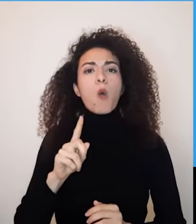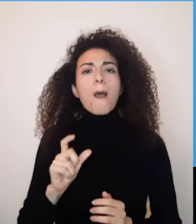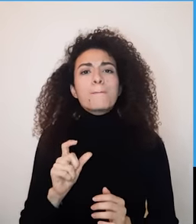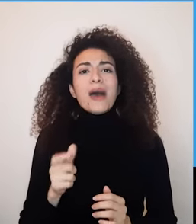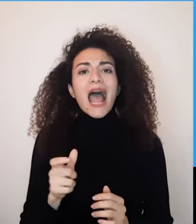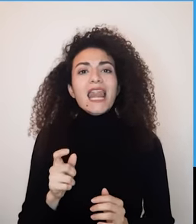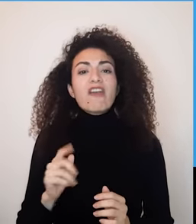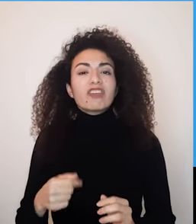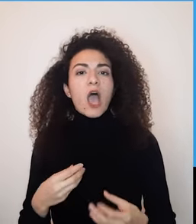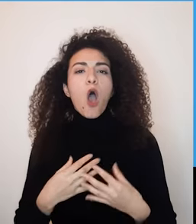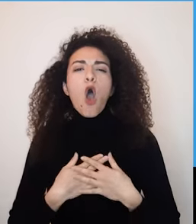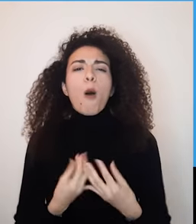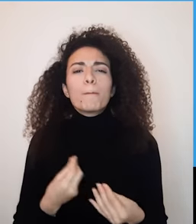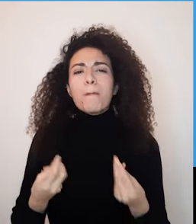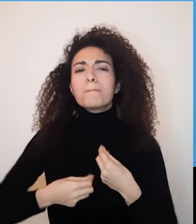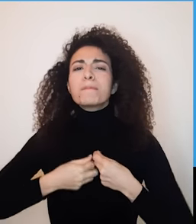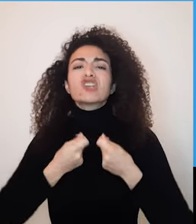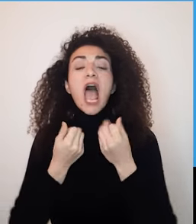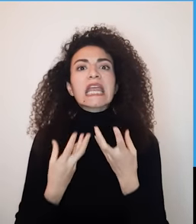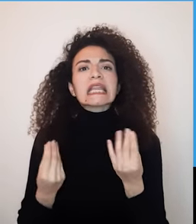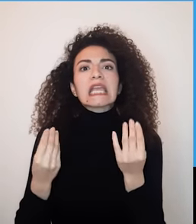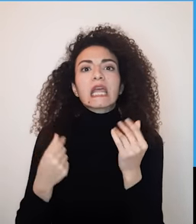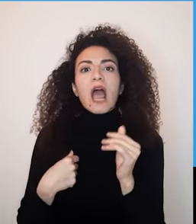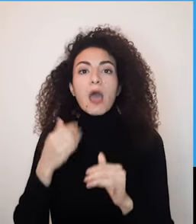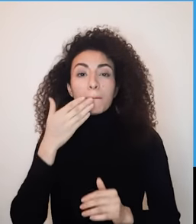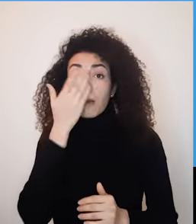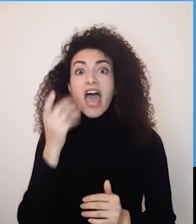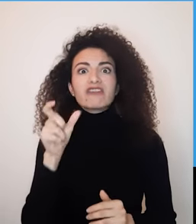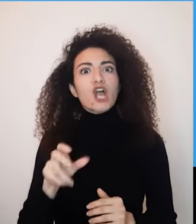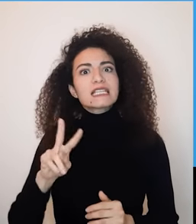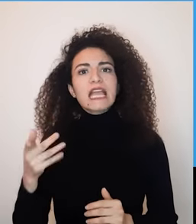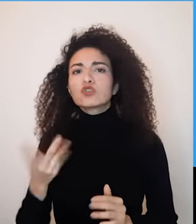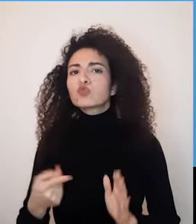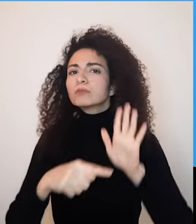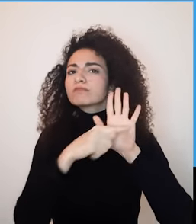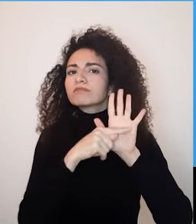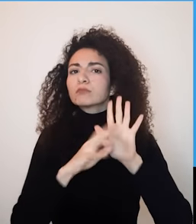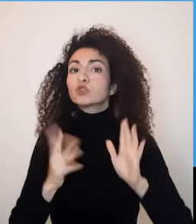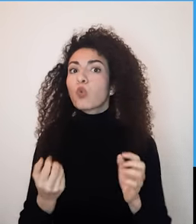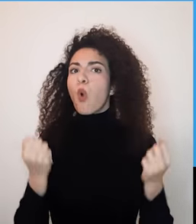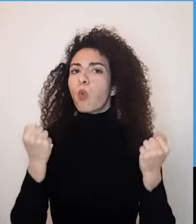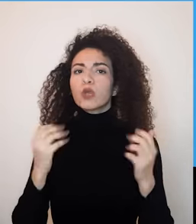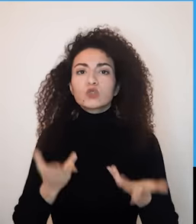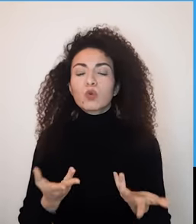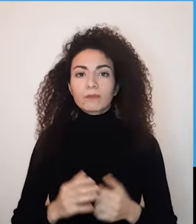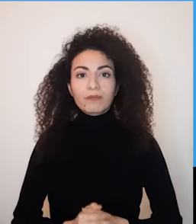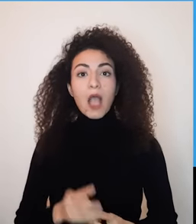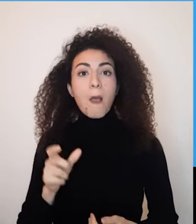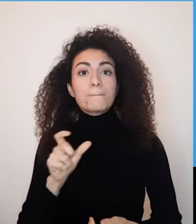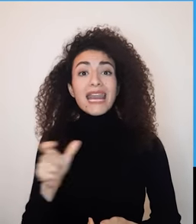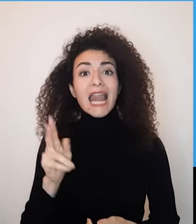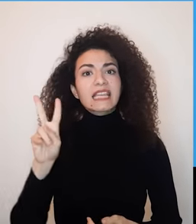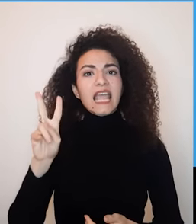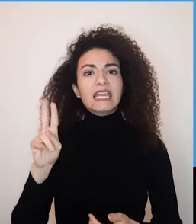والشغف من الصعب أنه نميز لأي مدى منعرف الآخر بنقاط ضعفه وقوته وبالمرحلة الثانية منكو